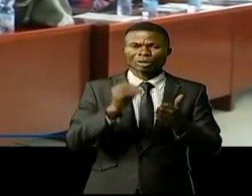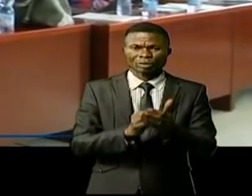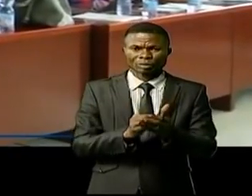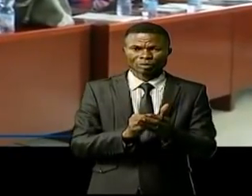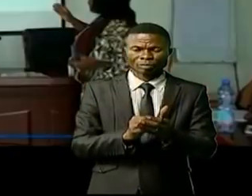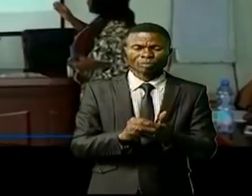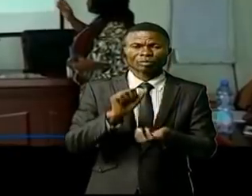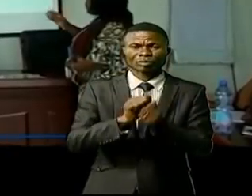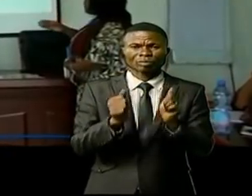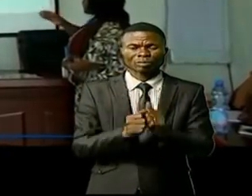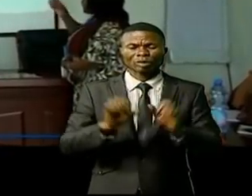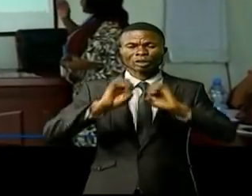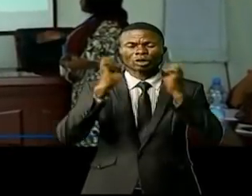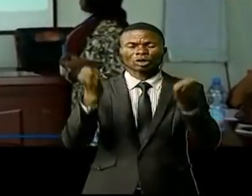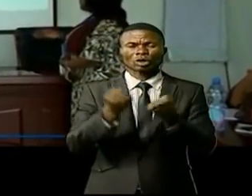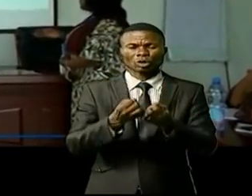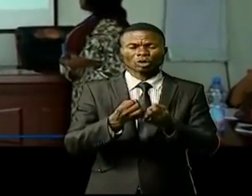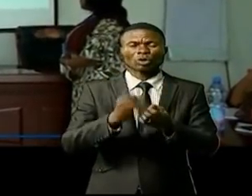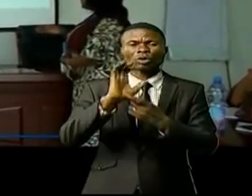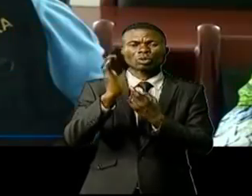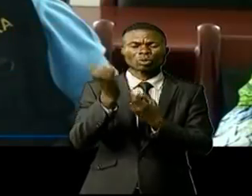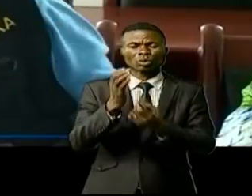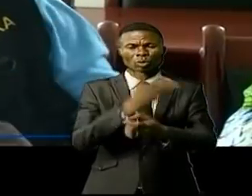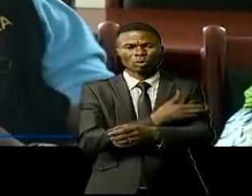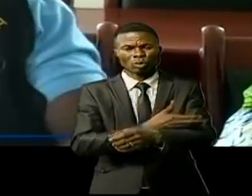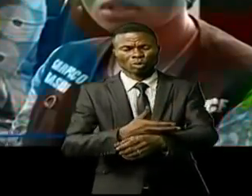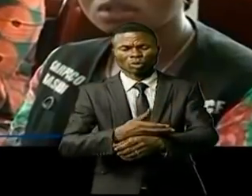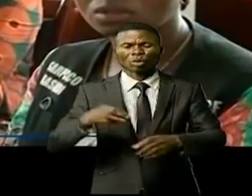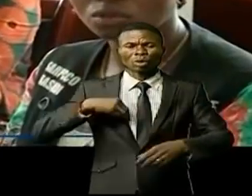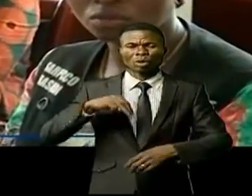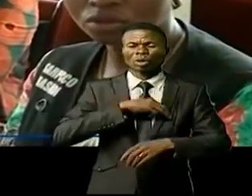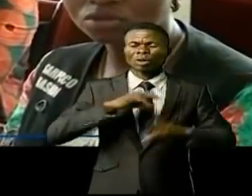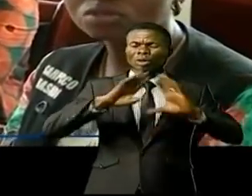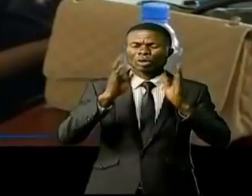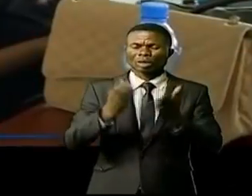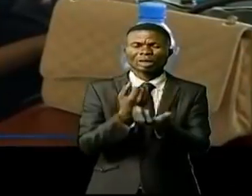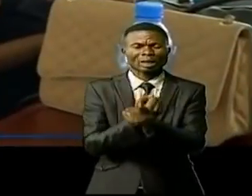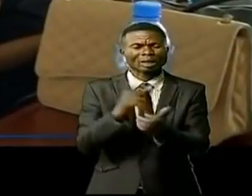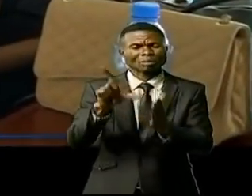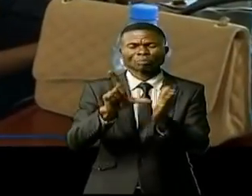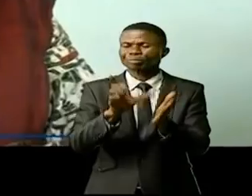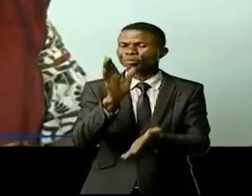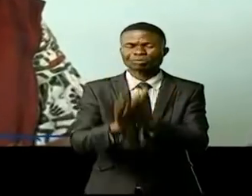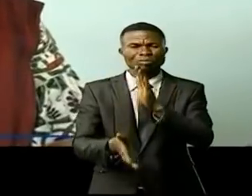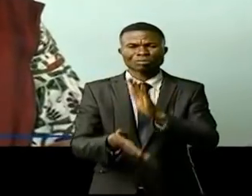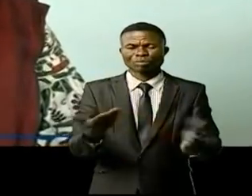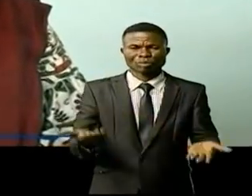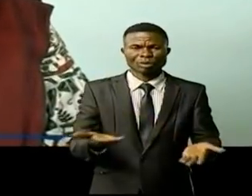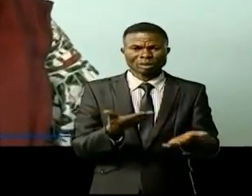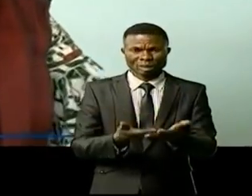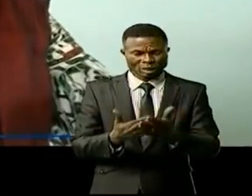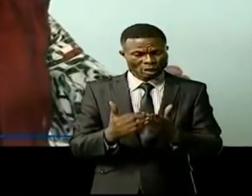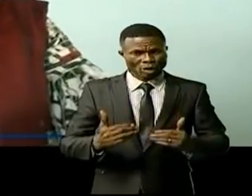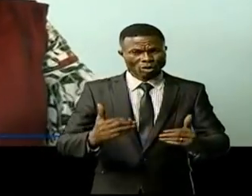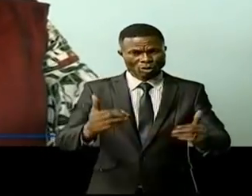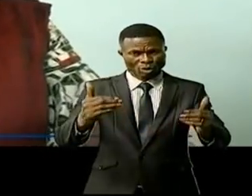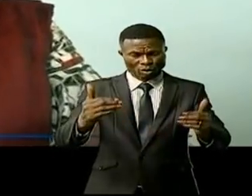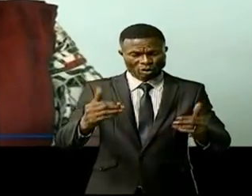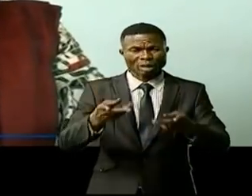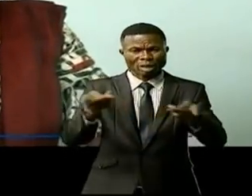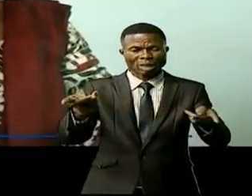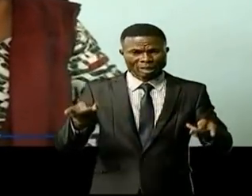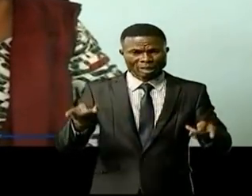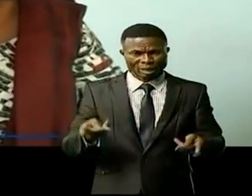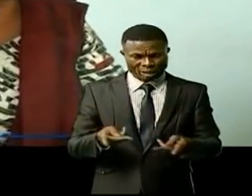présenteurs socioculturels poussant les membres de la communauté au non-respect des lois. Ces derniers continuent à la place